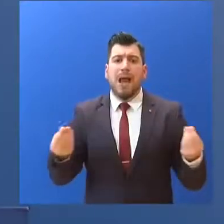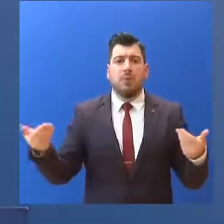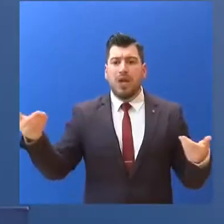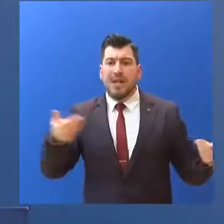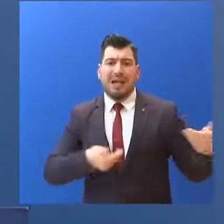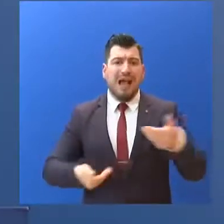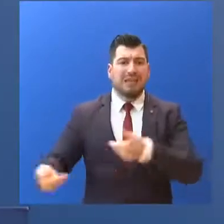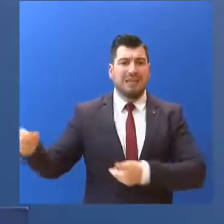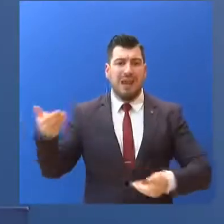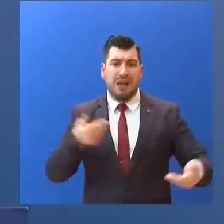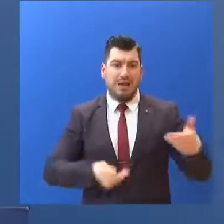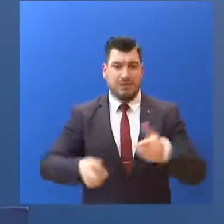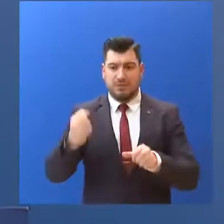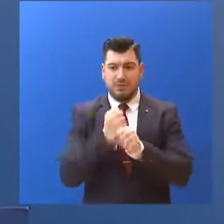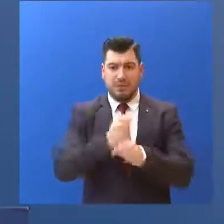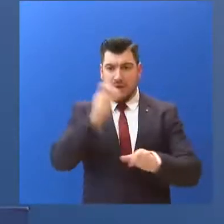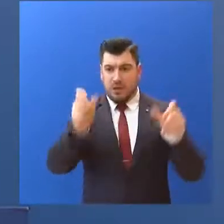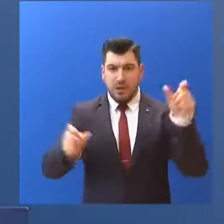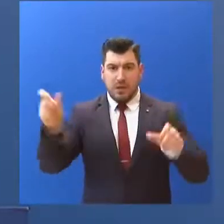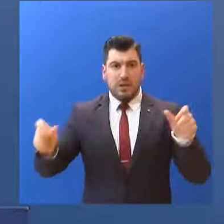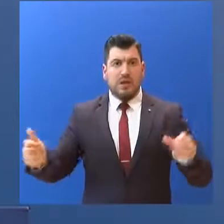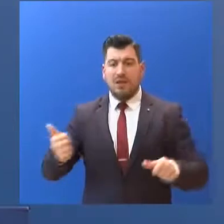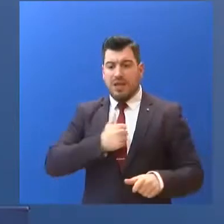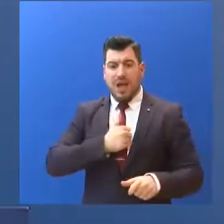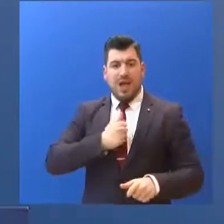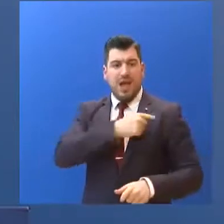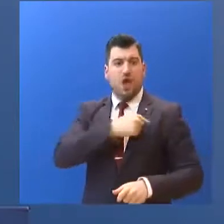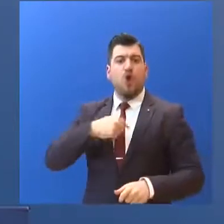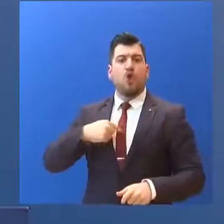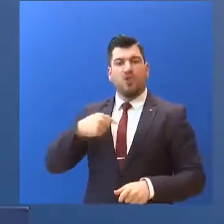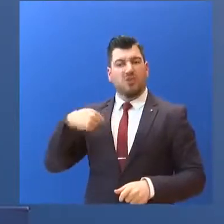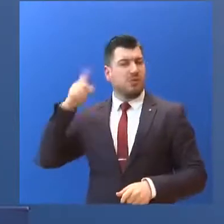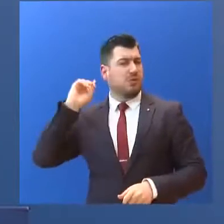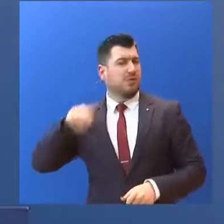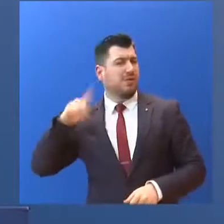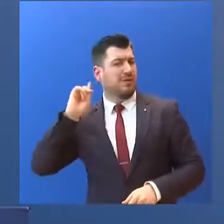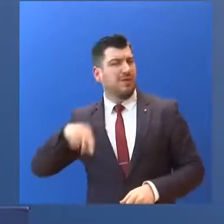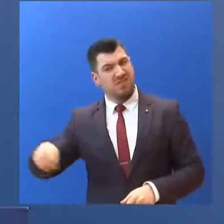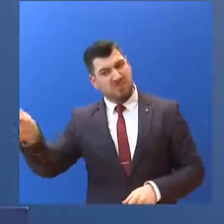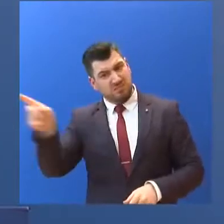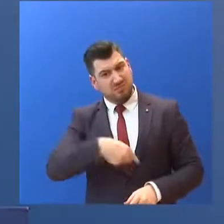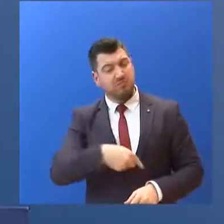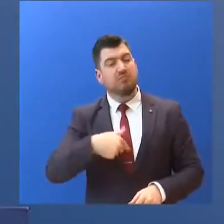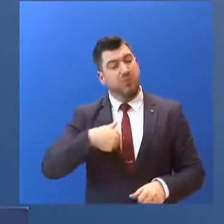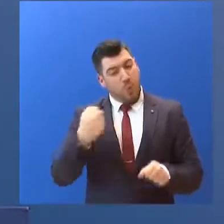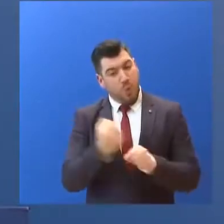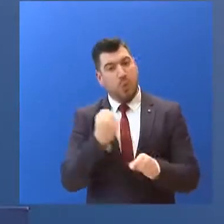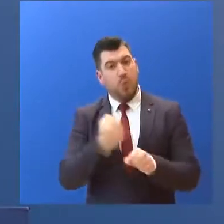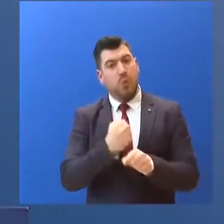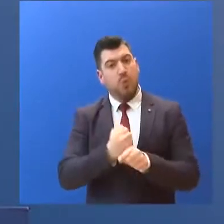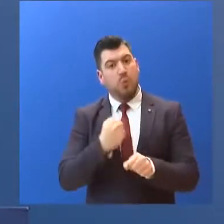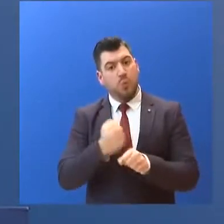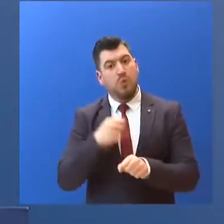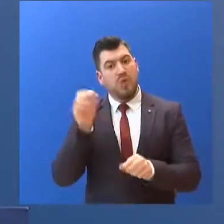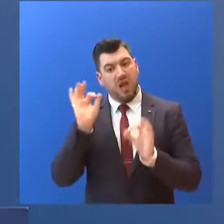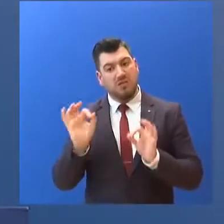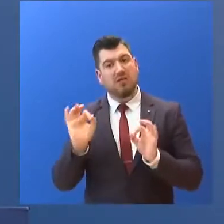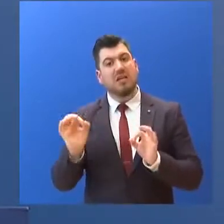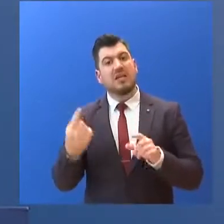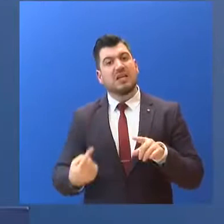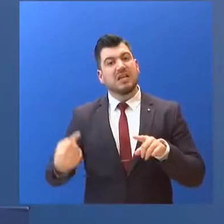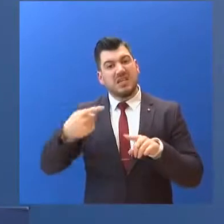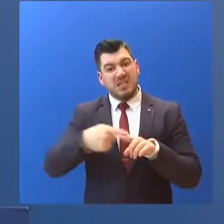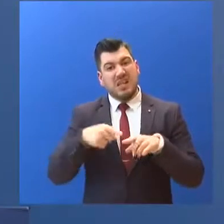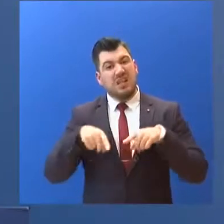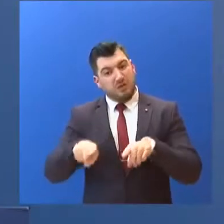εκμεταλλεύονται τη διάταξη για αναστολή εργασίας... αναγκάζοντας τους υπαλλήλους σε τηλεεργασία... και ταυτόχρονα δήλωσε για το έκτο επίδομα των